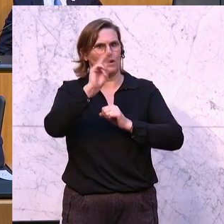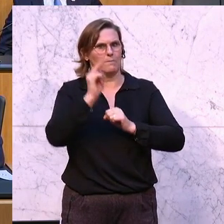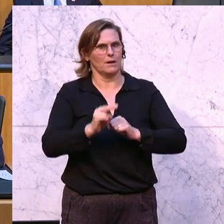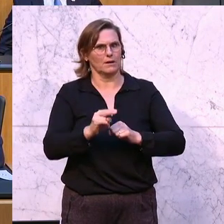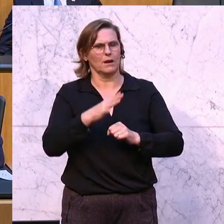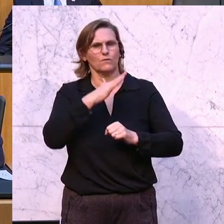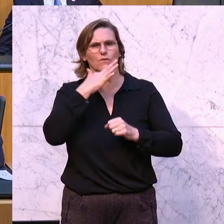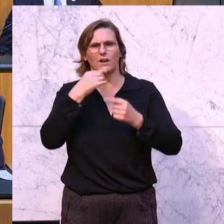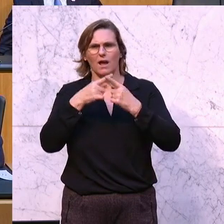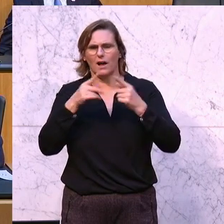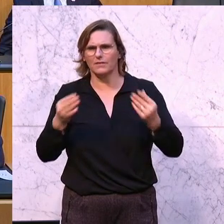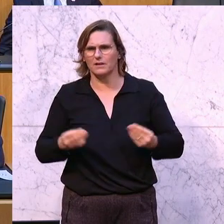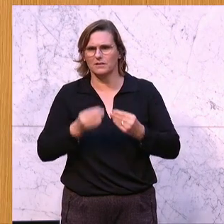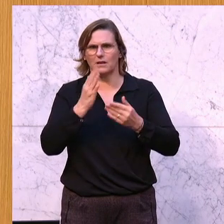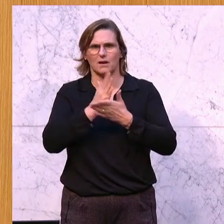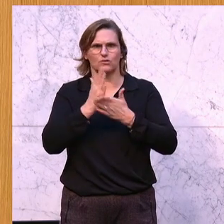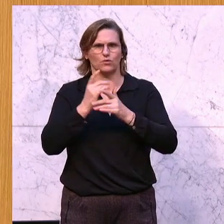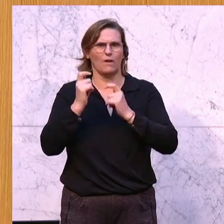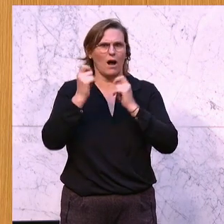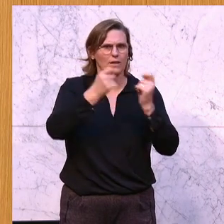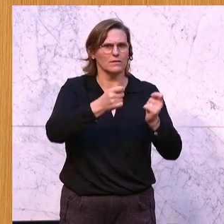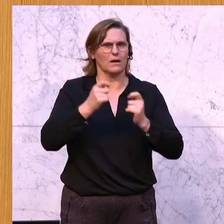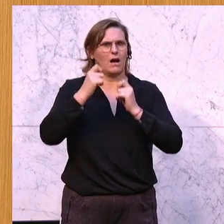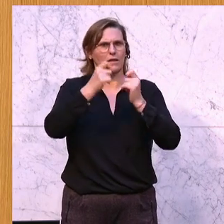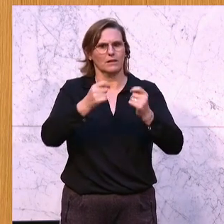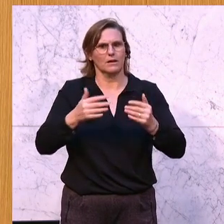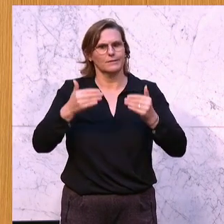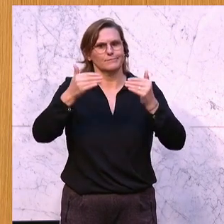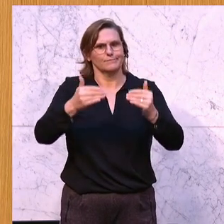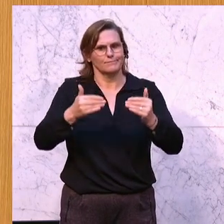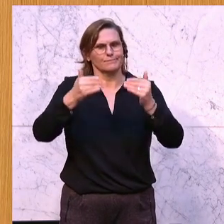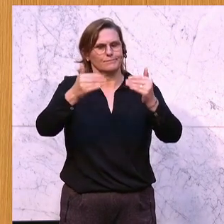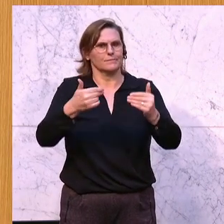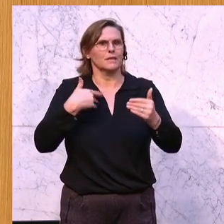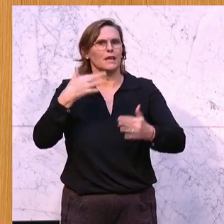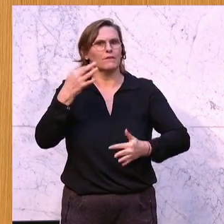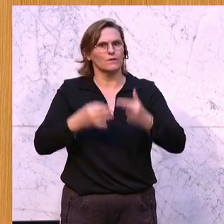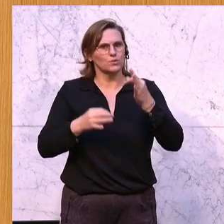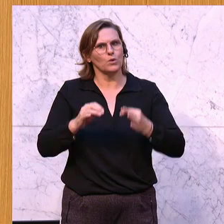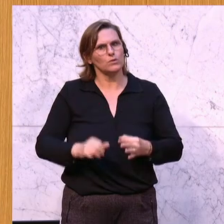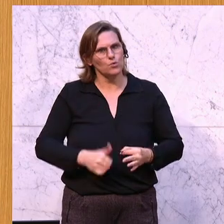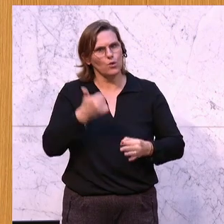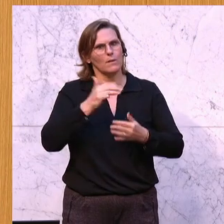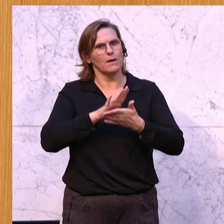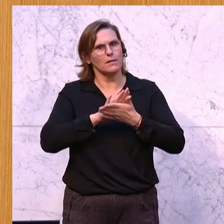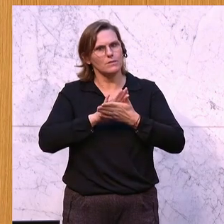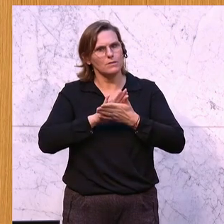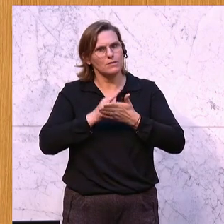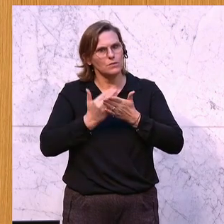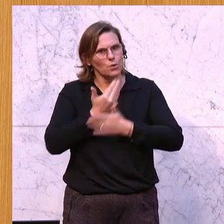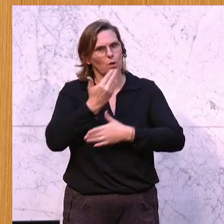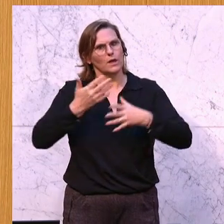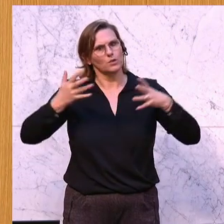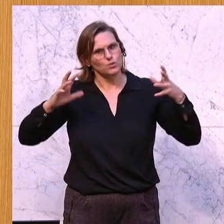andere Dinge. Ich habe schon mehrere Anträge eingebracht, die mir alle vertagt worden sind. Ich versuche es in einem neuen Anlauf, wo ich alles zusammengefasst habe und deshalb